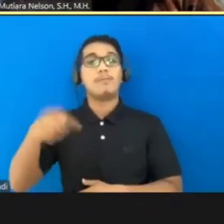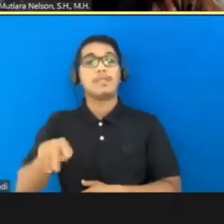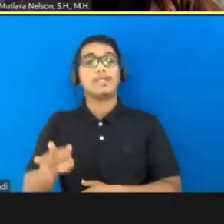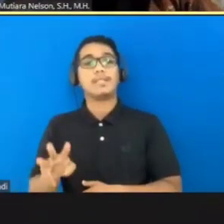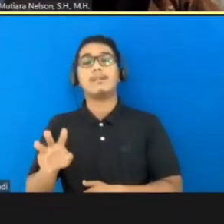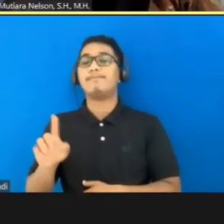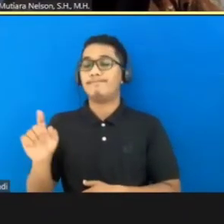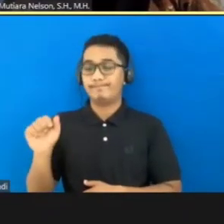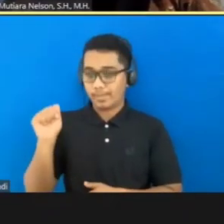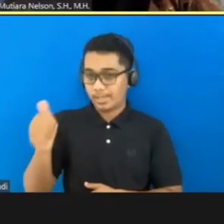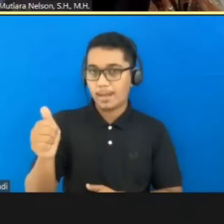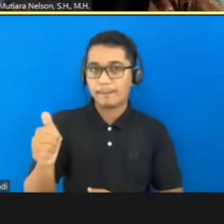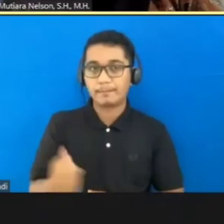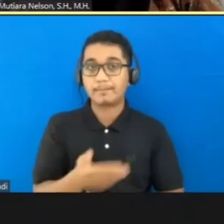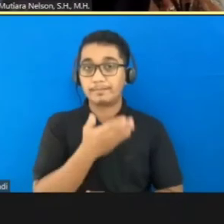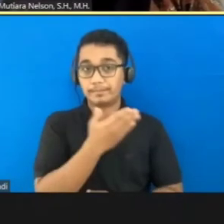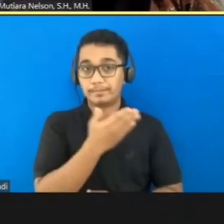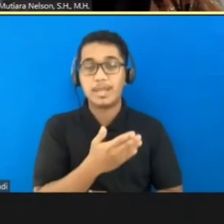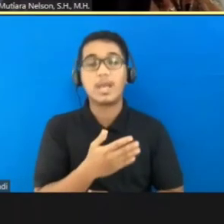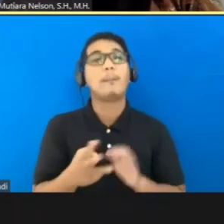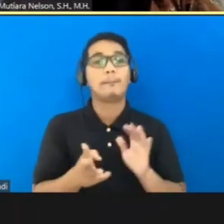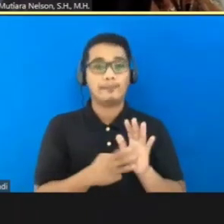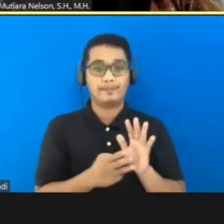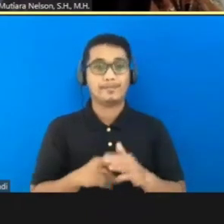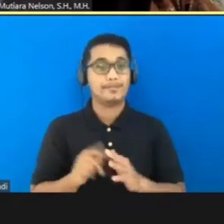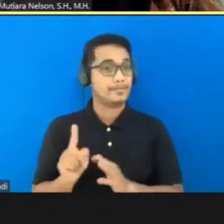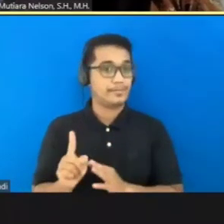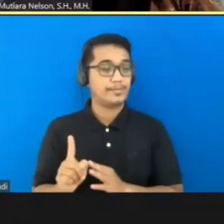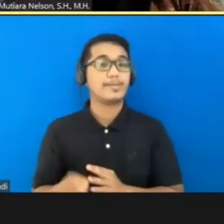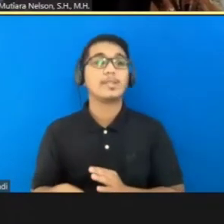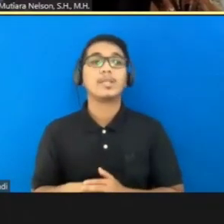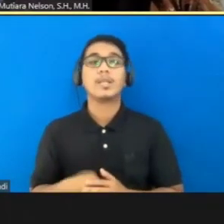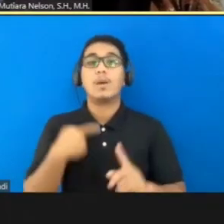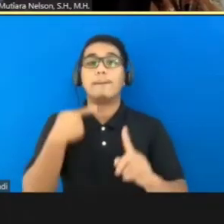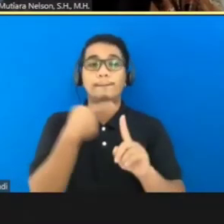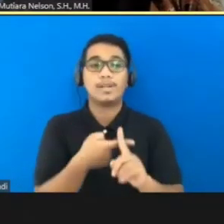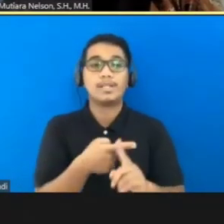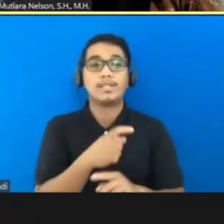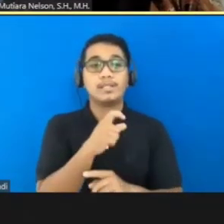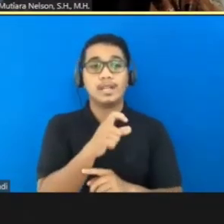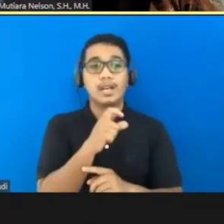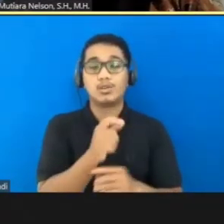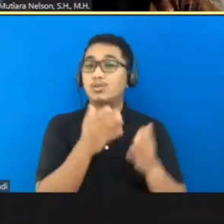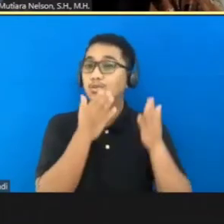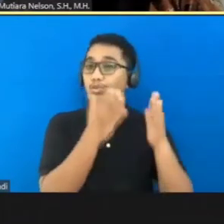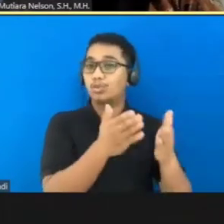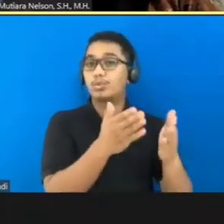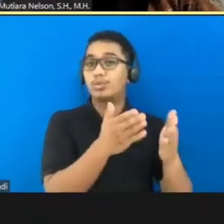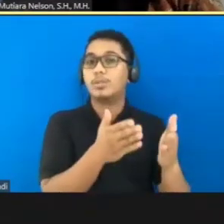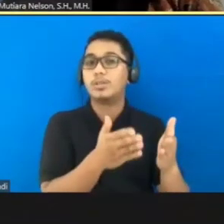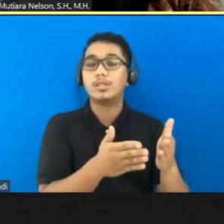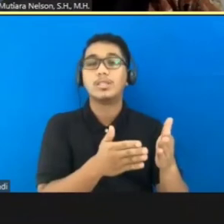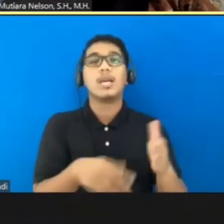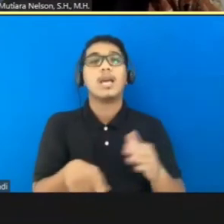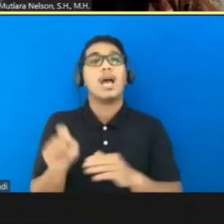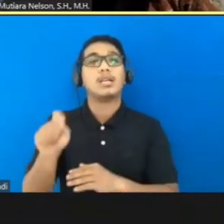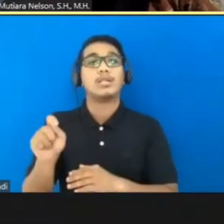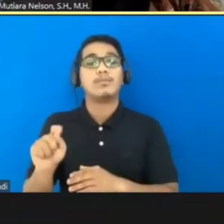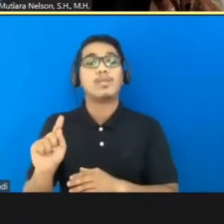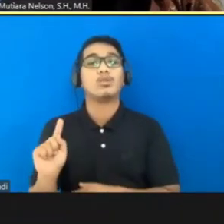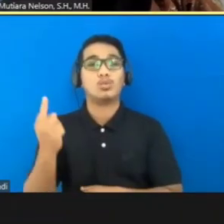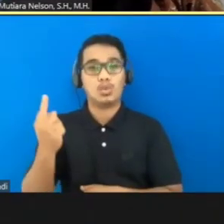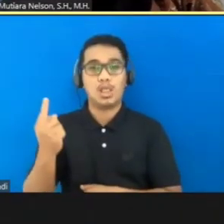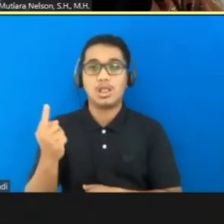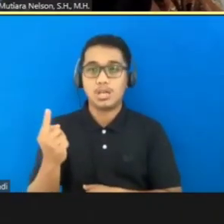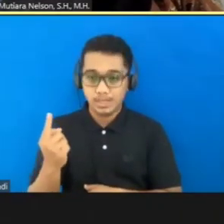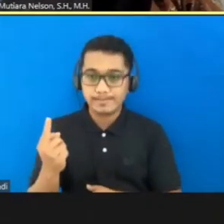ancaman ini. Nah ini satu masalah. Kemudian juga di dalam jalur singkat itu, penulisan acara singkat itu kan hakimnya tunggal. Nah